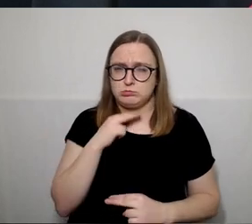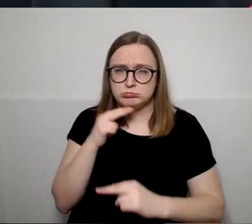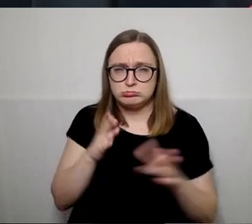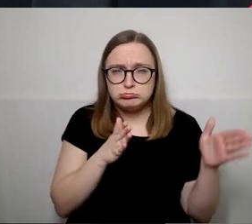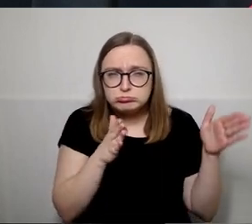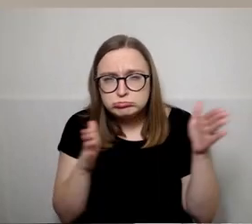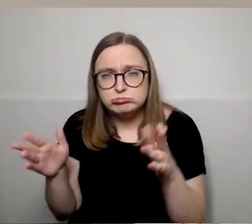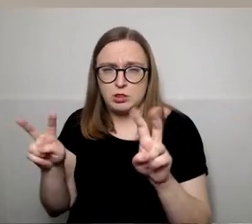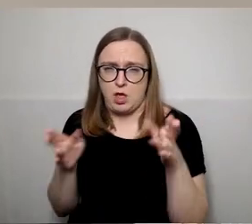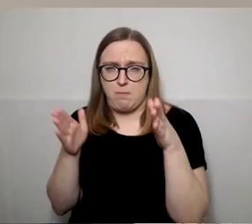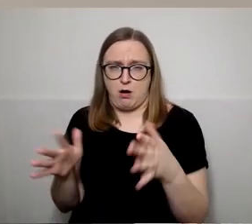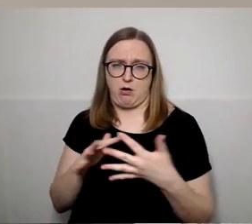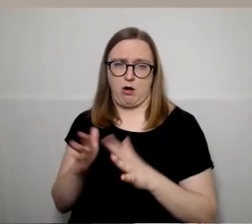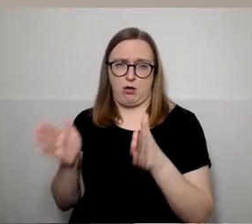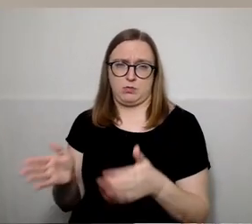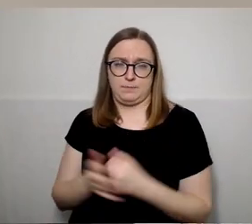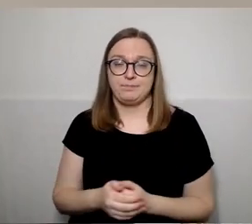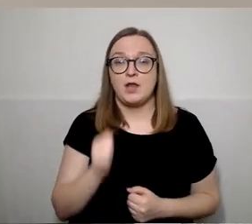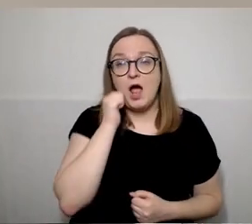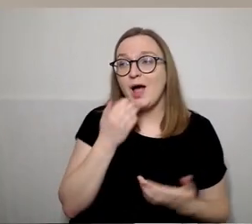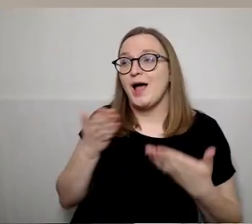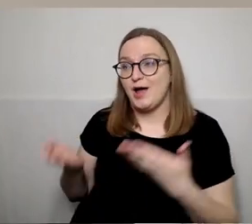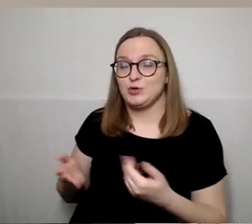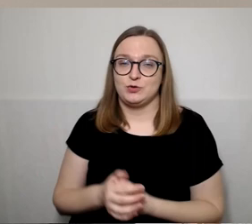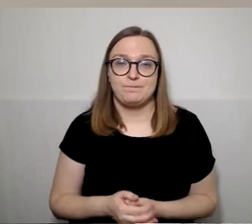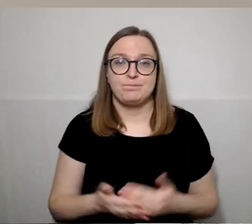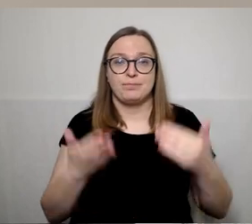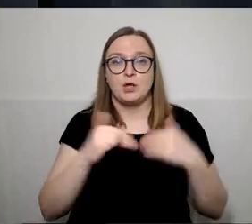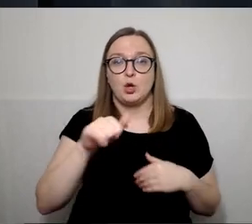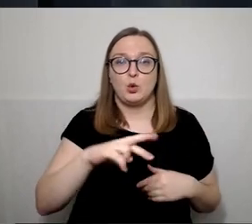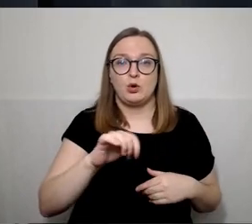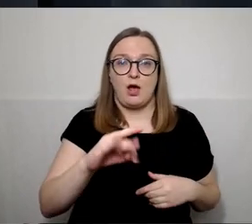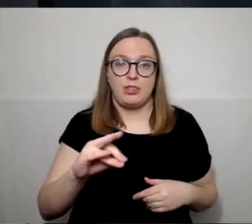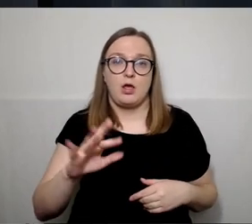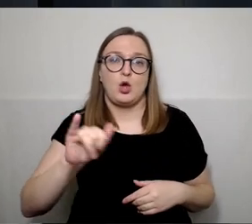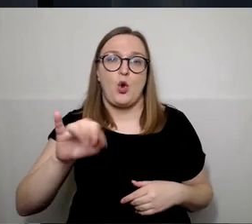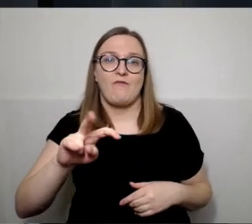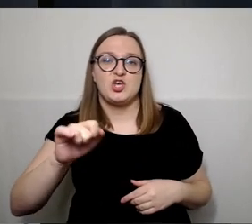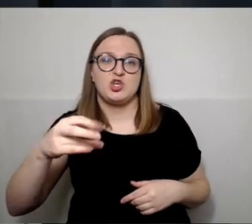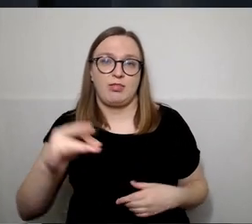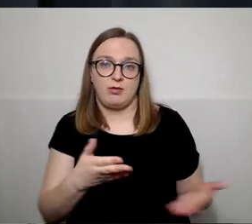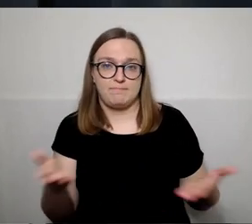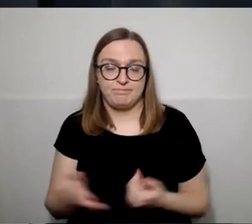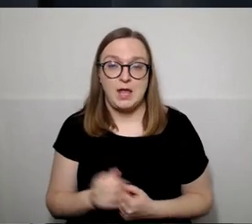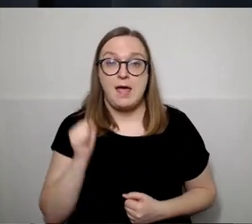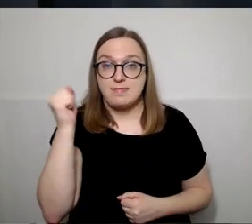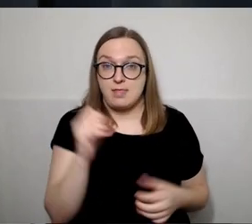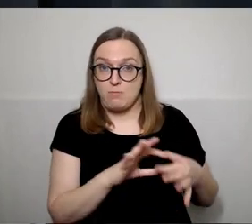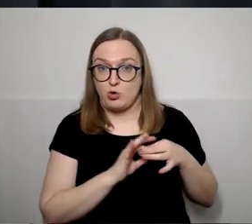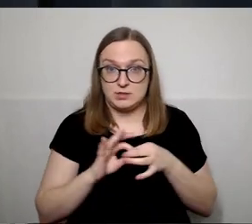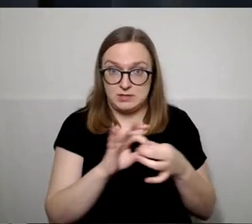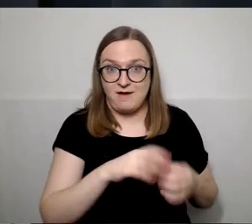kaimus. Ačiū. Ačiū. Jūratė Jovaišinė. Demokratų sąjunga,